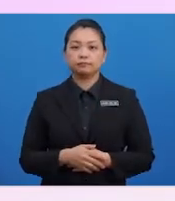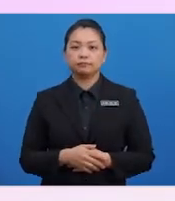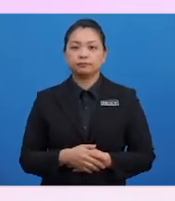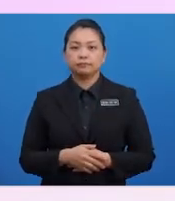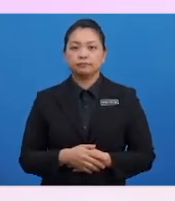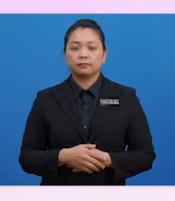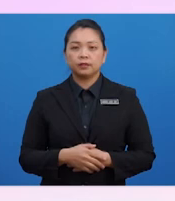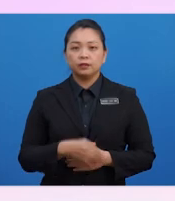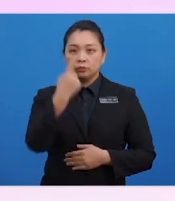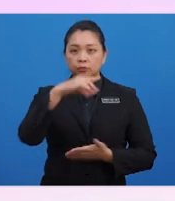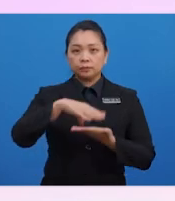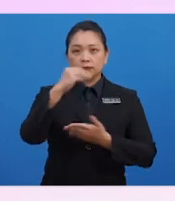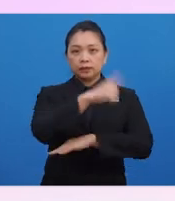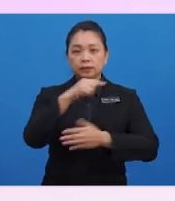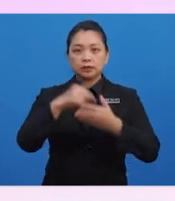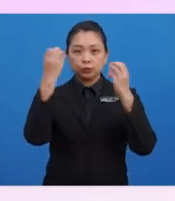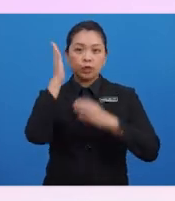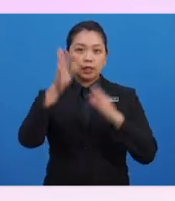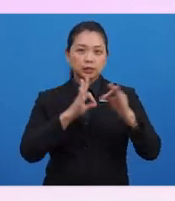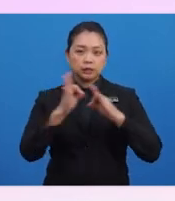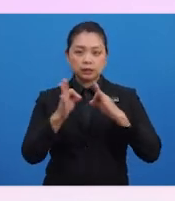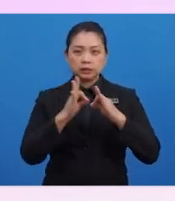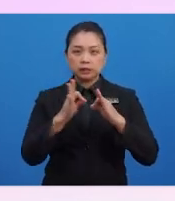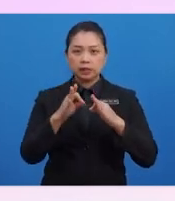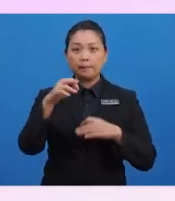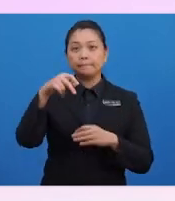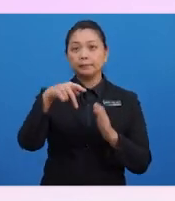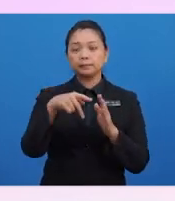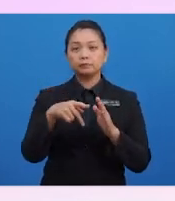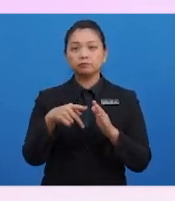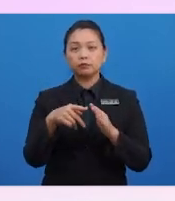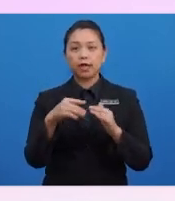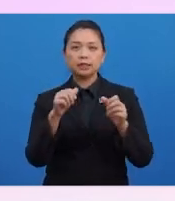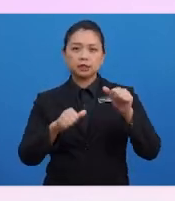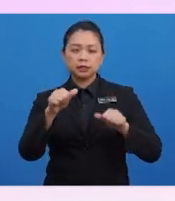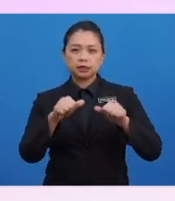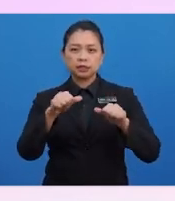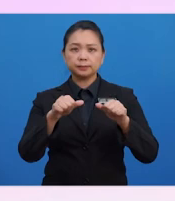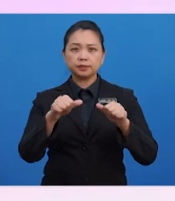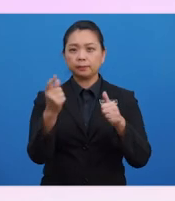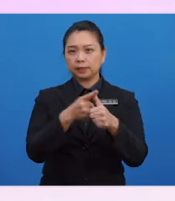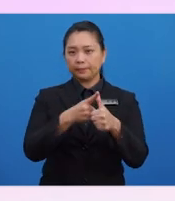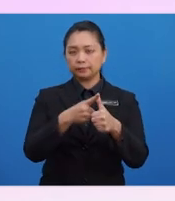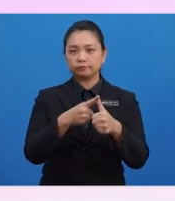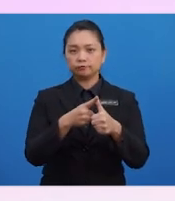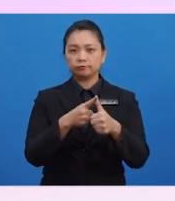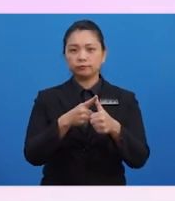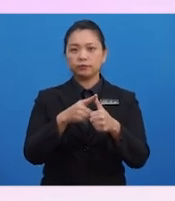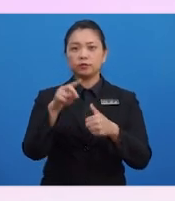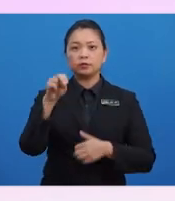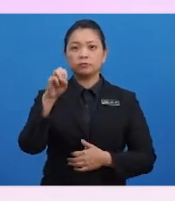pada hari ini, cikgu akan terangkan pelarasan yang pertama, iaitu pelarasan akaun nominal.